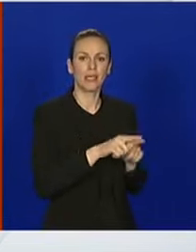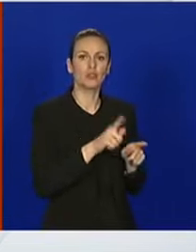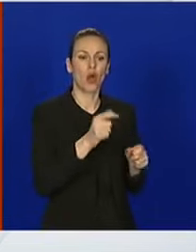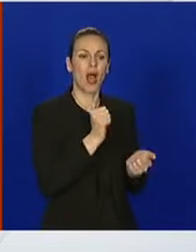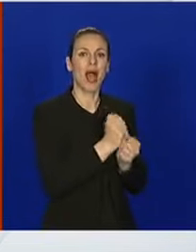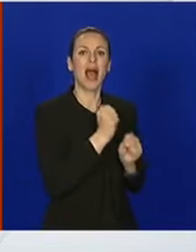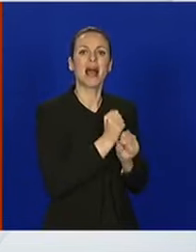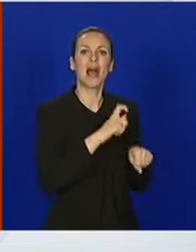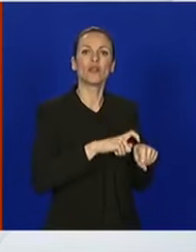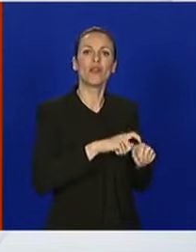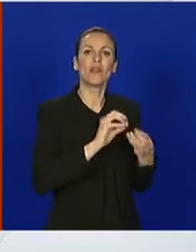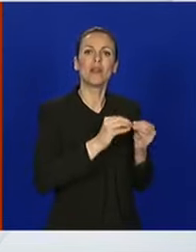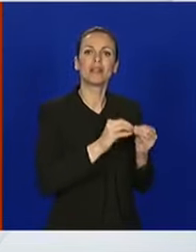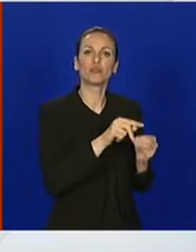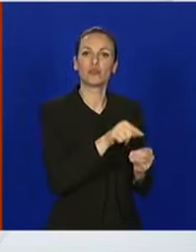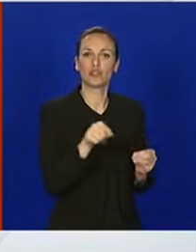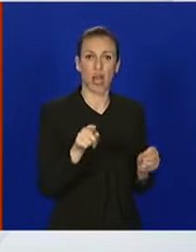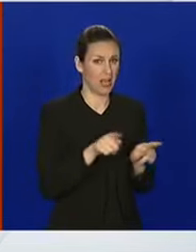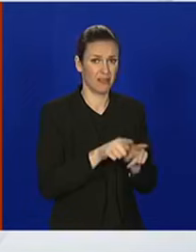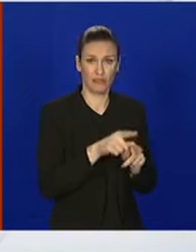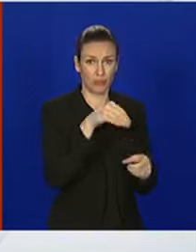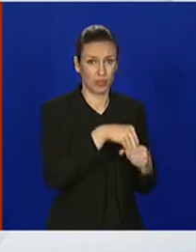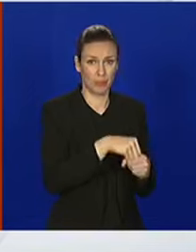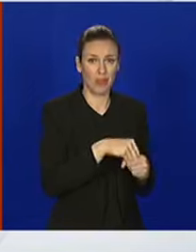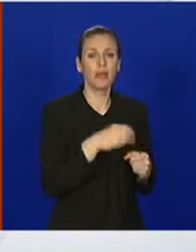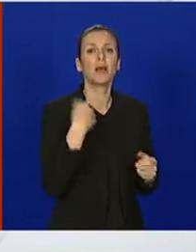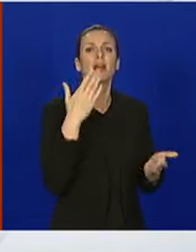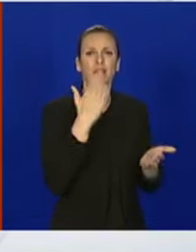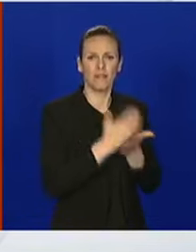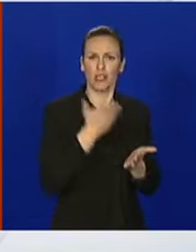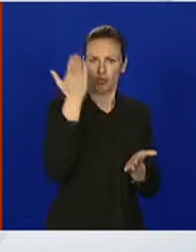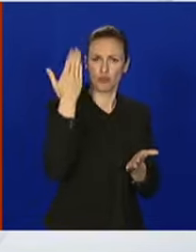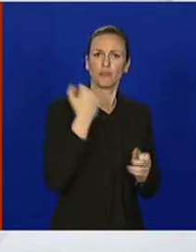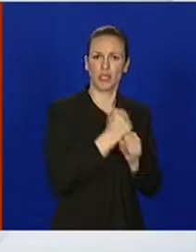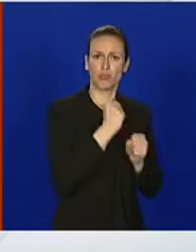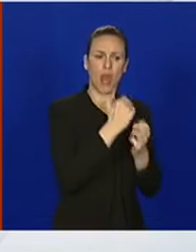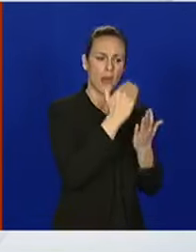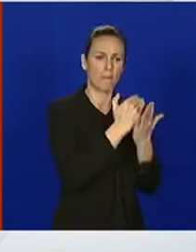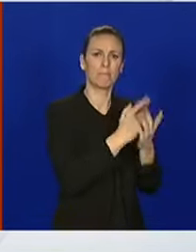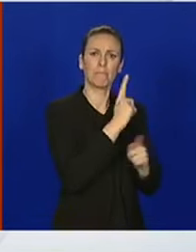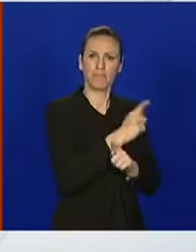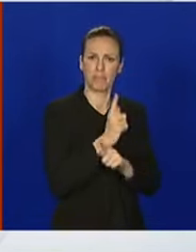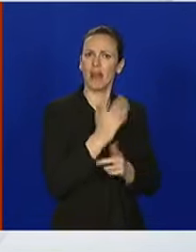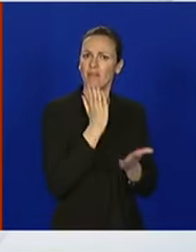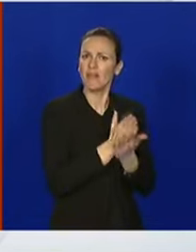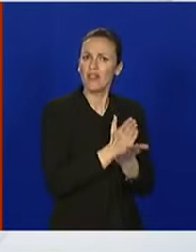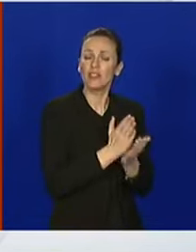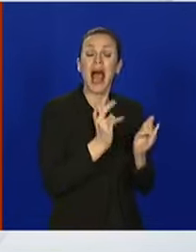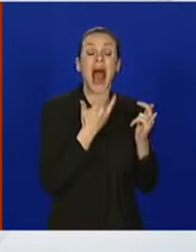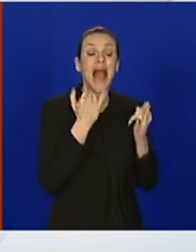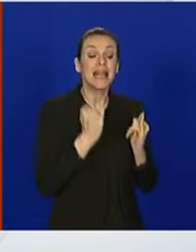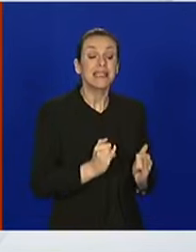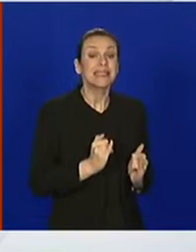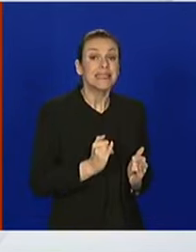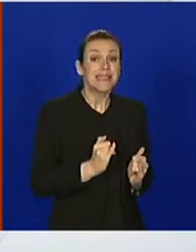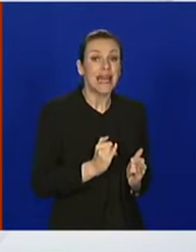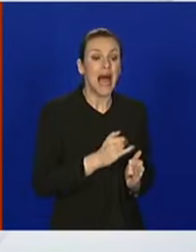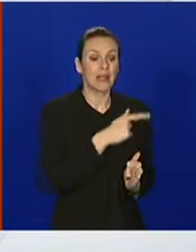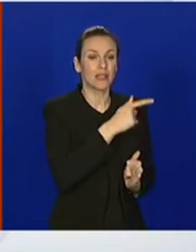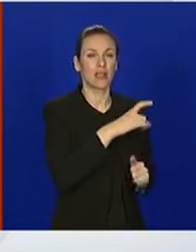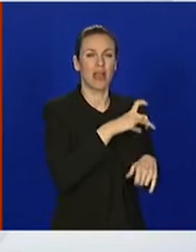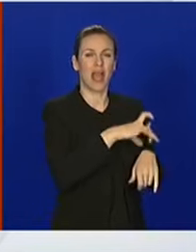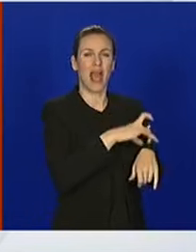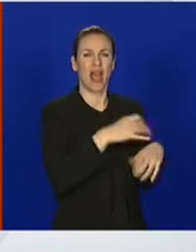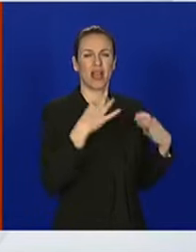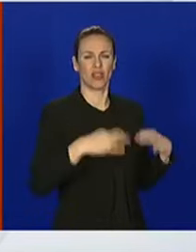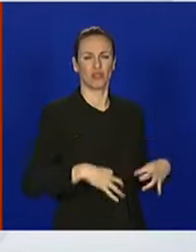vrijeme trgovina i mi smo već takve mjere donosili i ranije. Sad, na preporuku epidemiološke